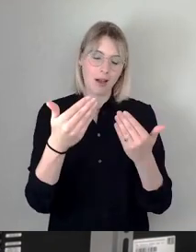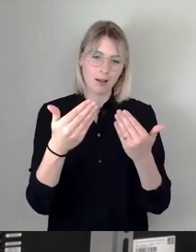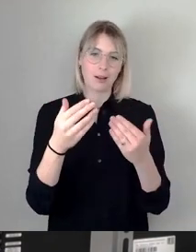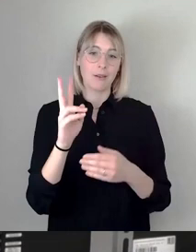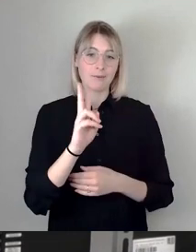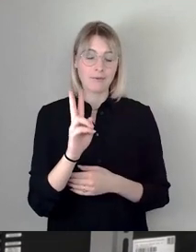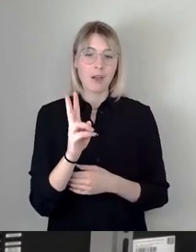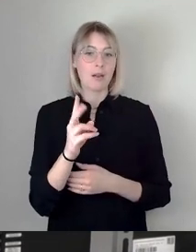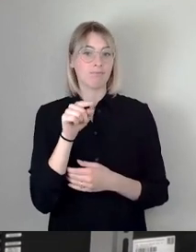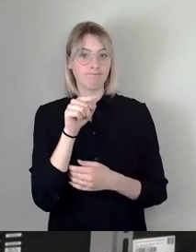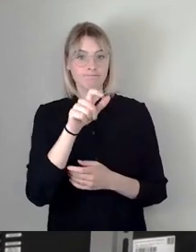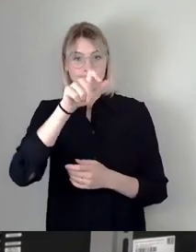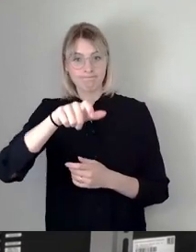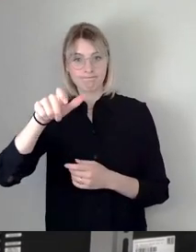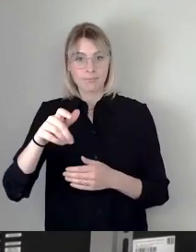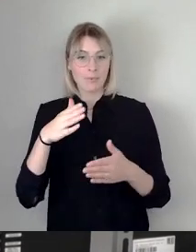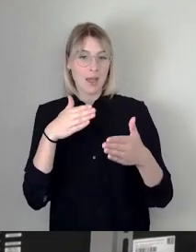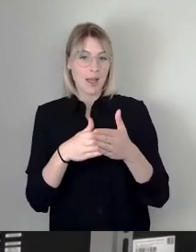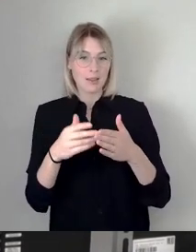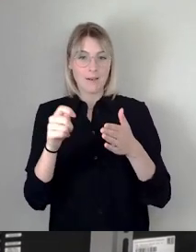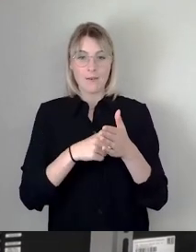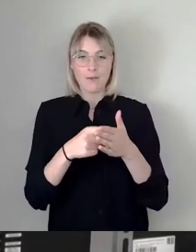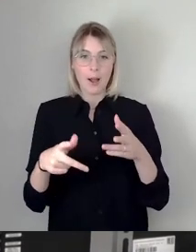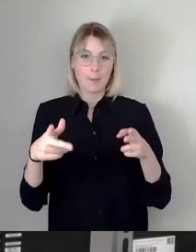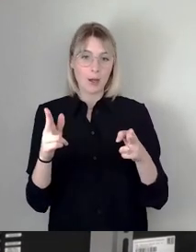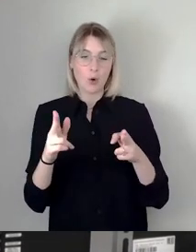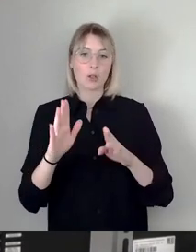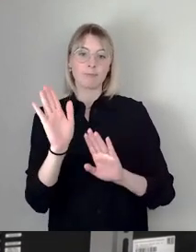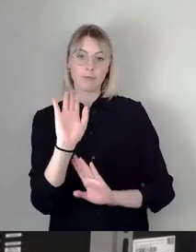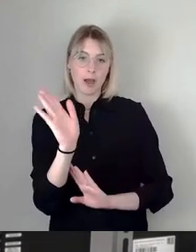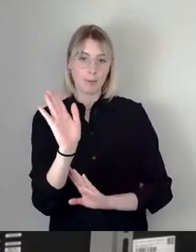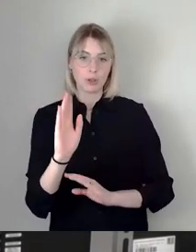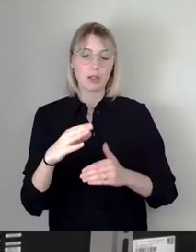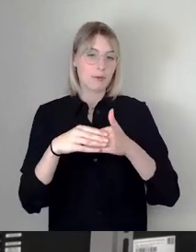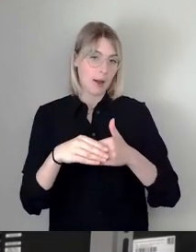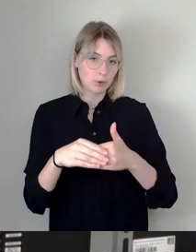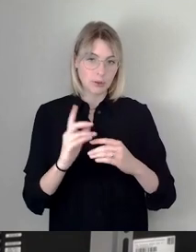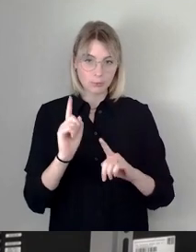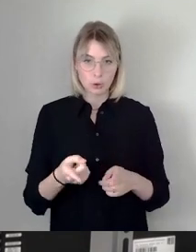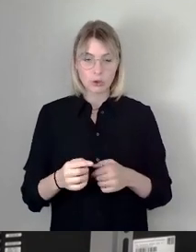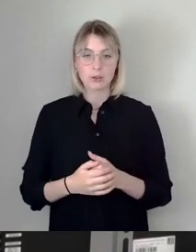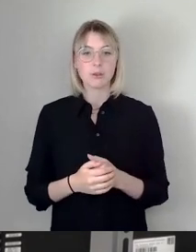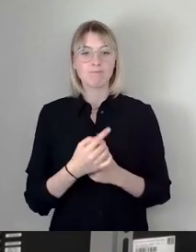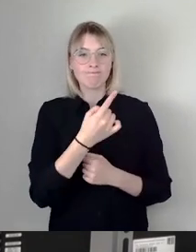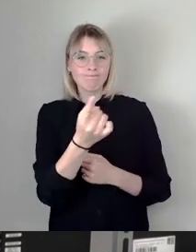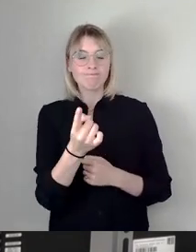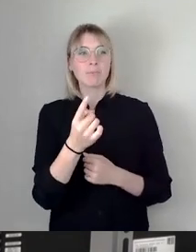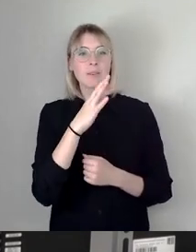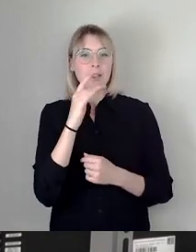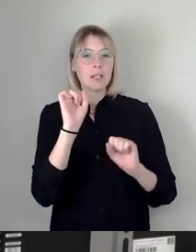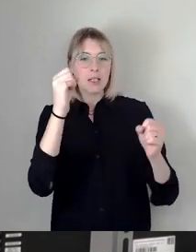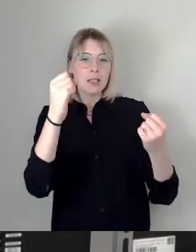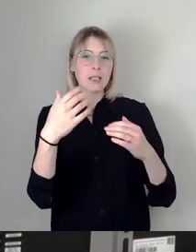der Wahlperiode aus dem Stadtrat ausscheiden. Sie haben mit ihrem Engagement und Einsatz zum Wohl dieser Stadt